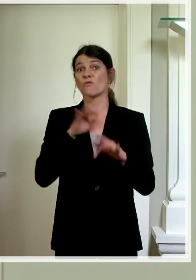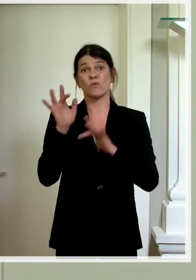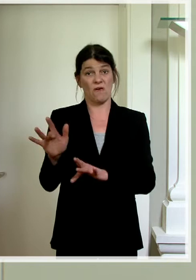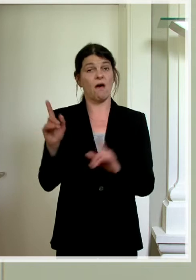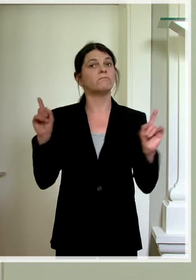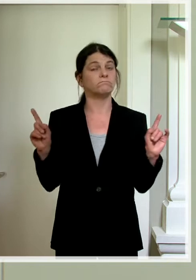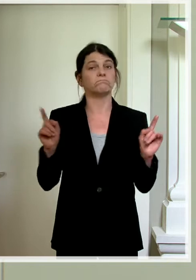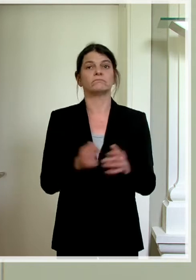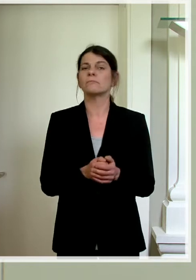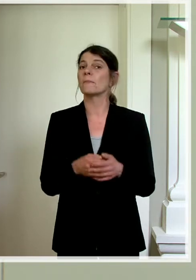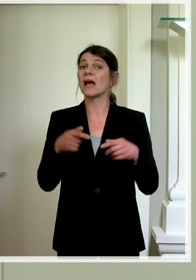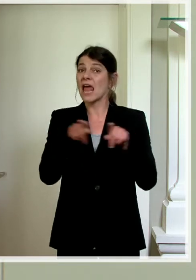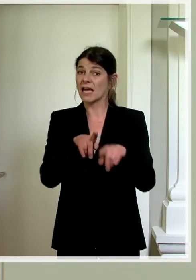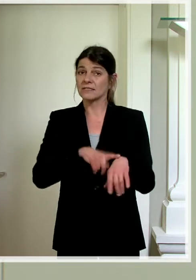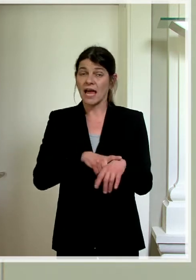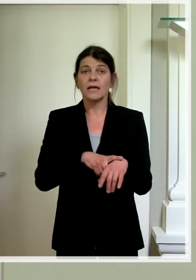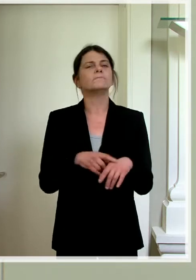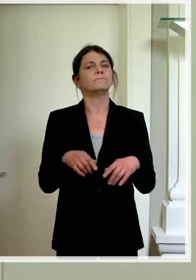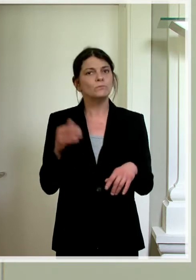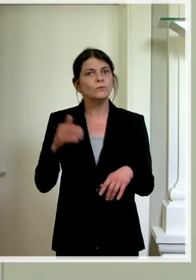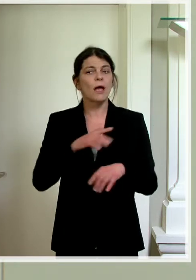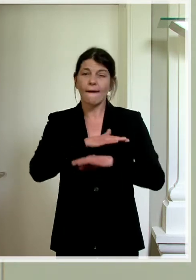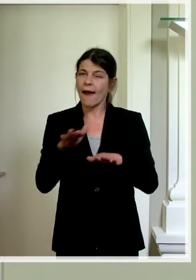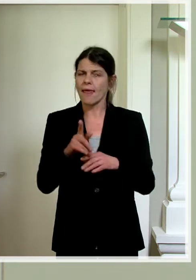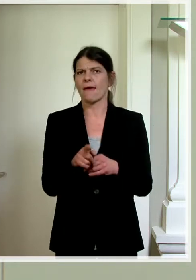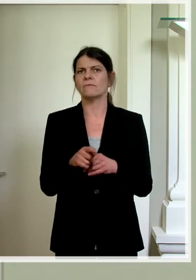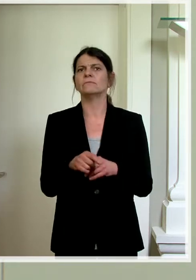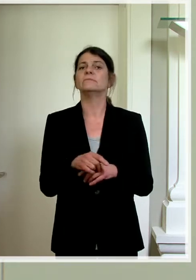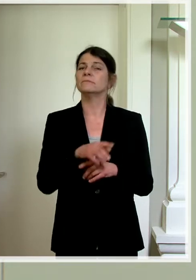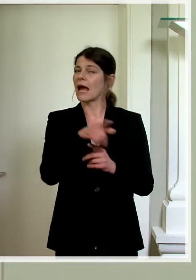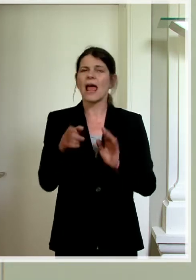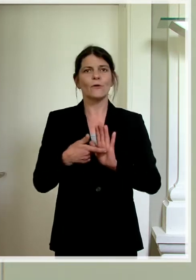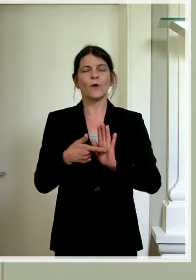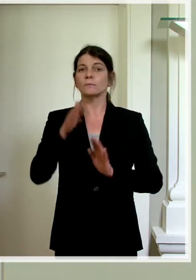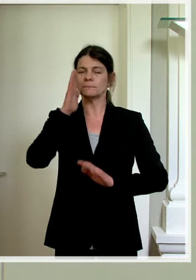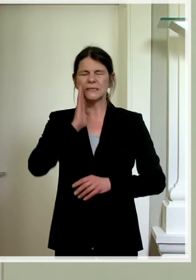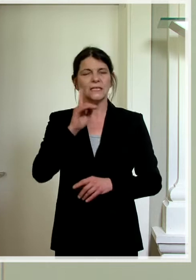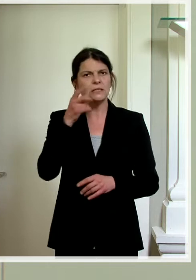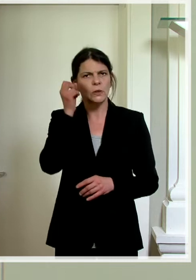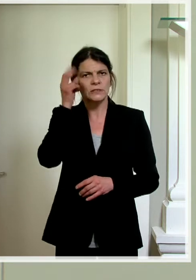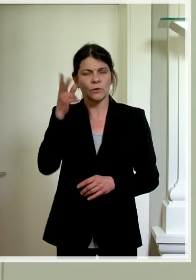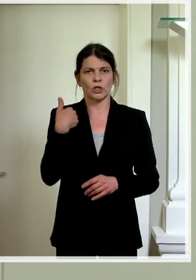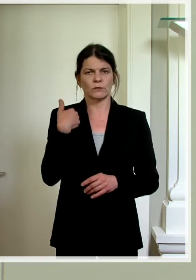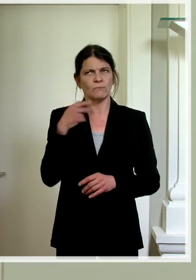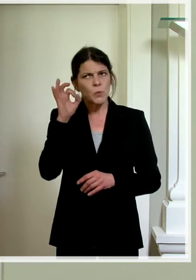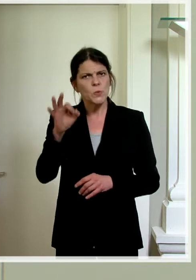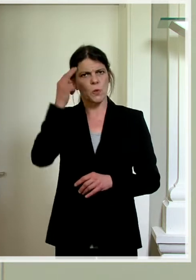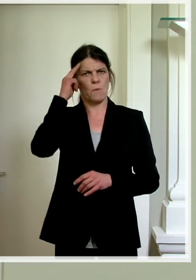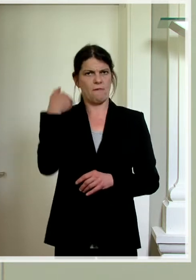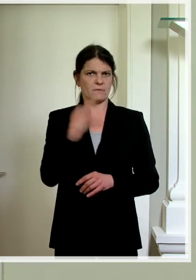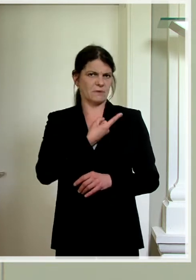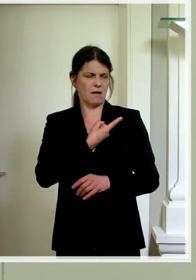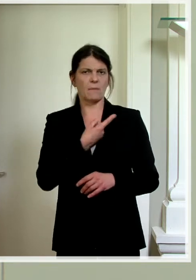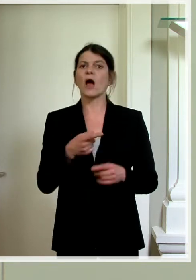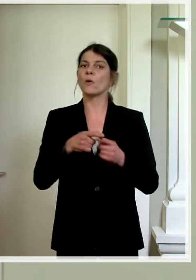zu. Gleichzeitig sind weiterhin alle gefordert, den gesunden Menschenverstand walten zu lassen und